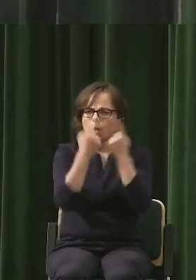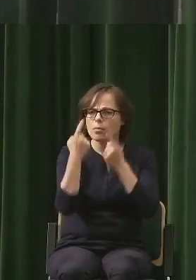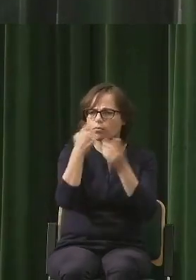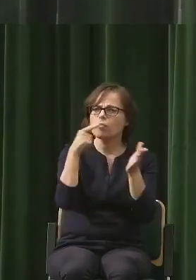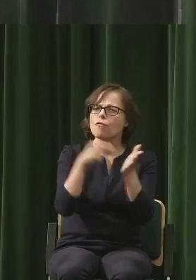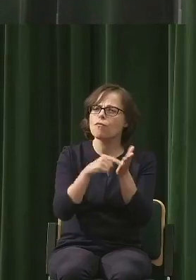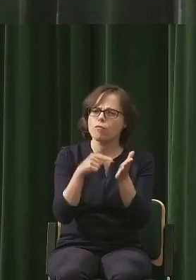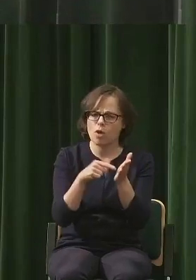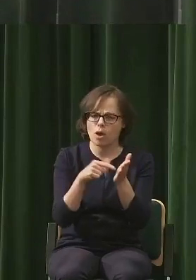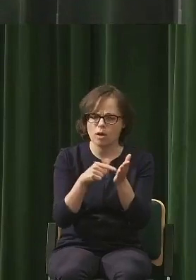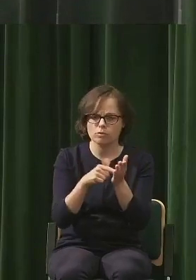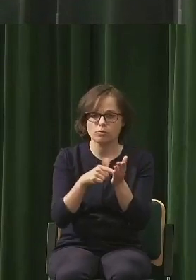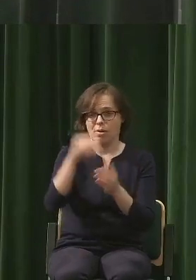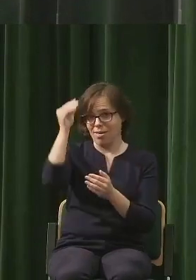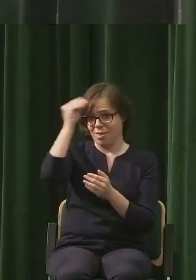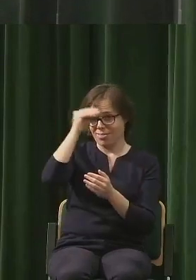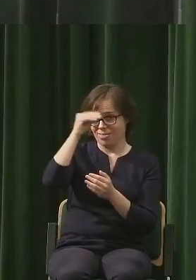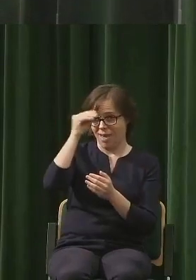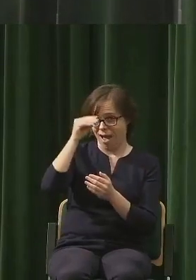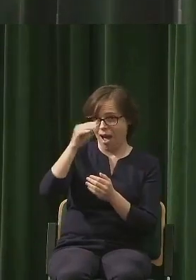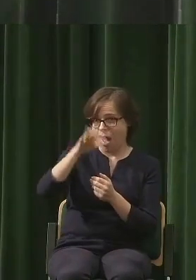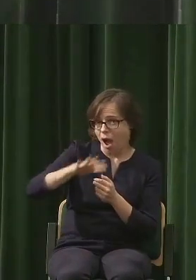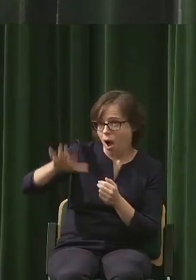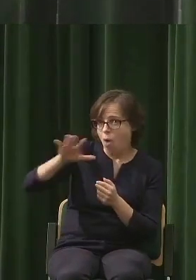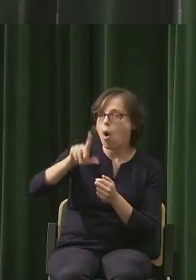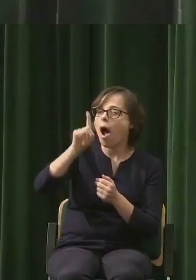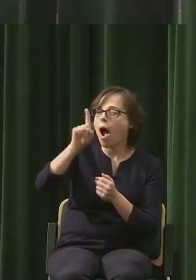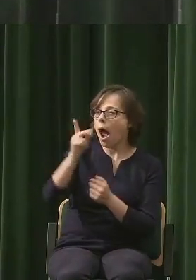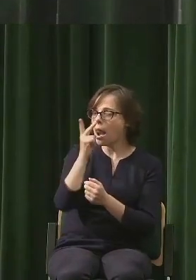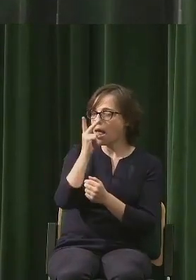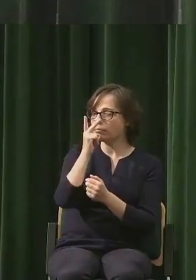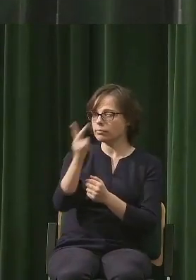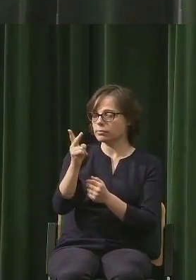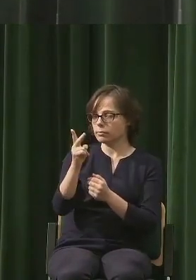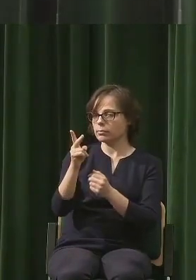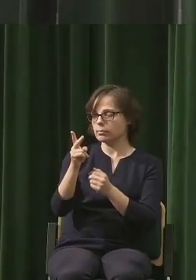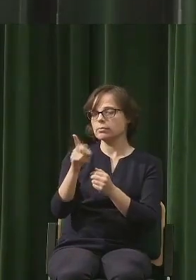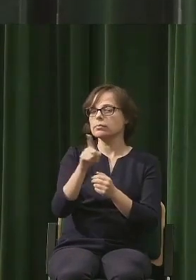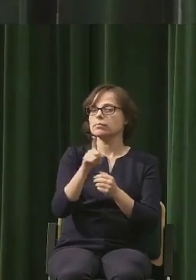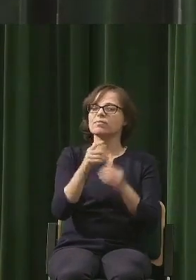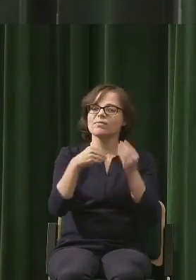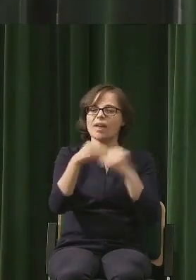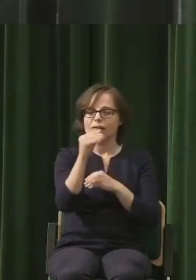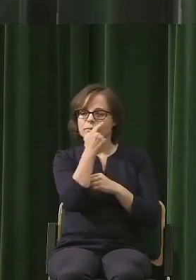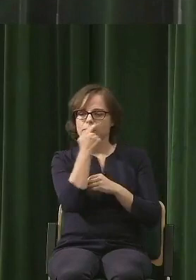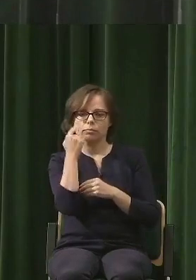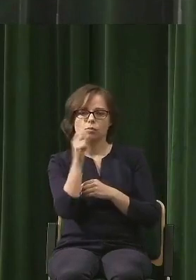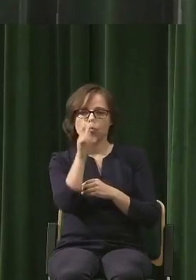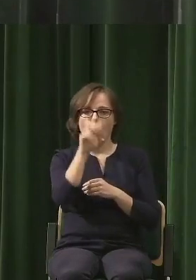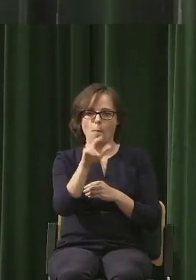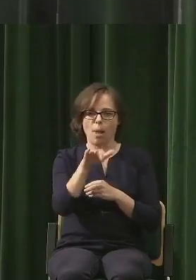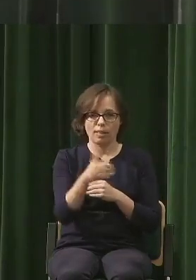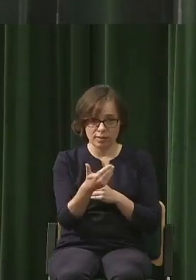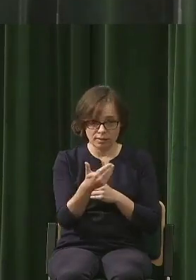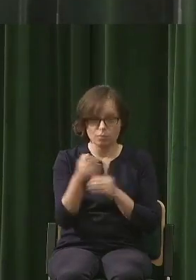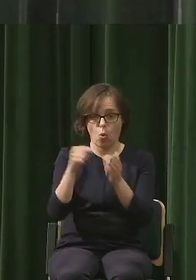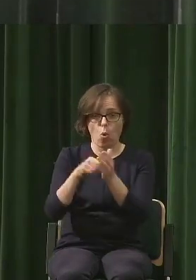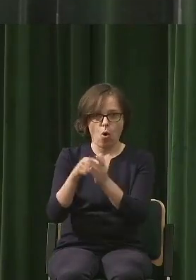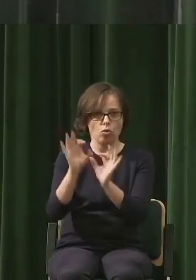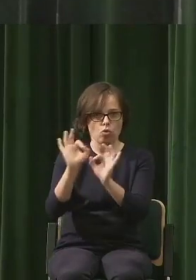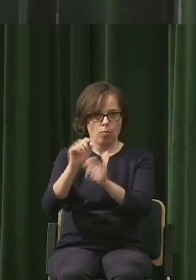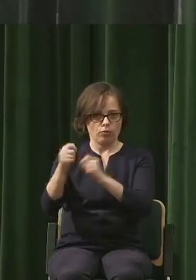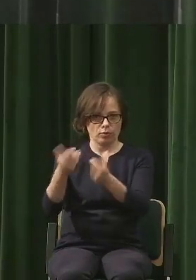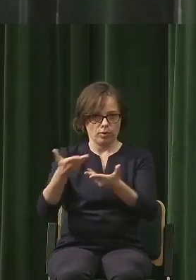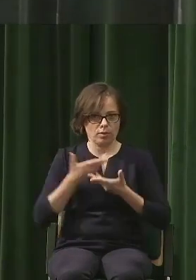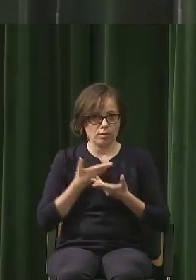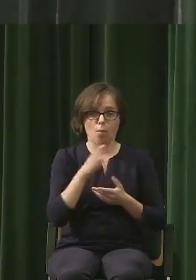humanistycznie traktowana nauka może dać nam bardzo dobrą receptę. Mianowicie i biolodzy, i chemicy